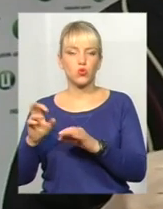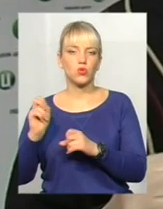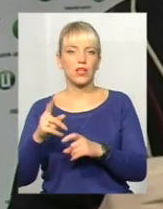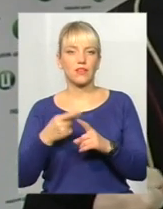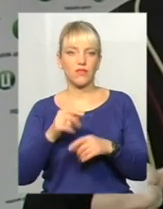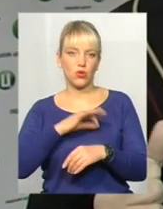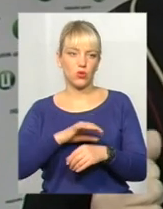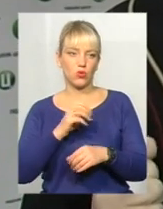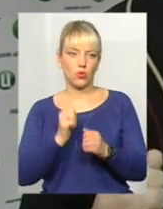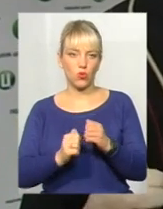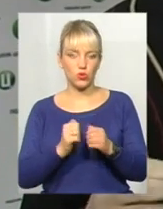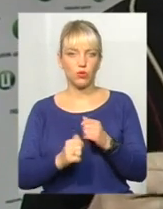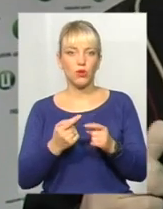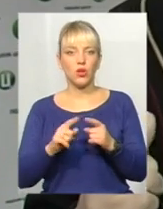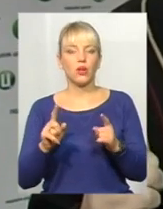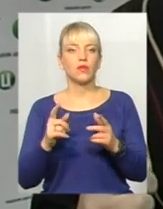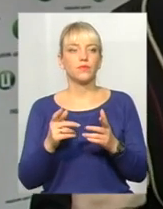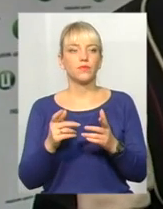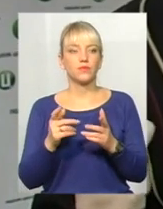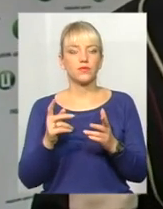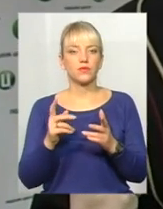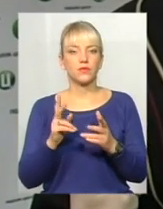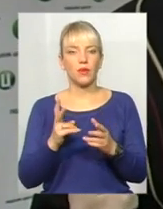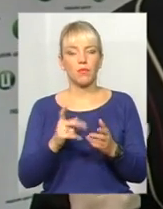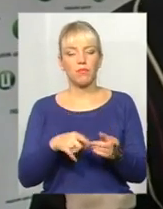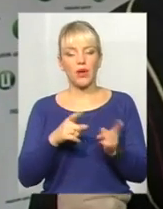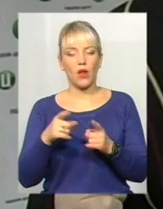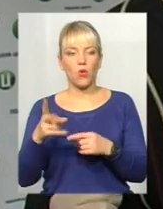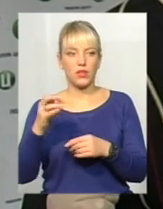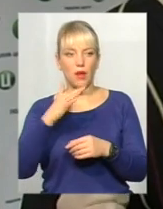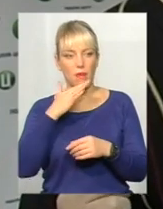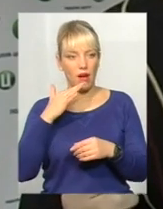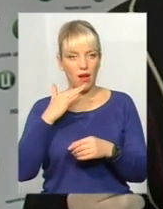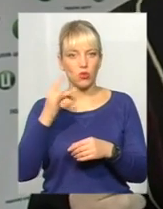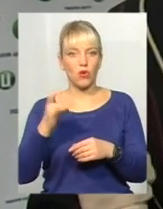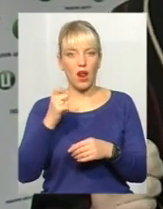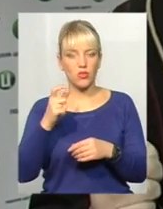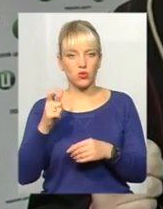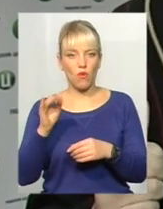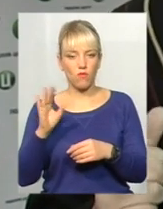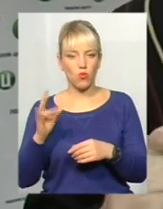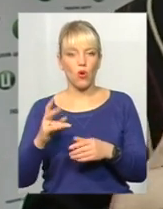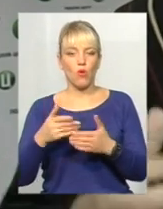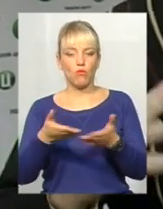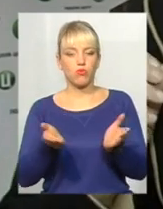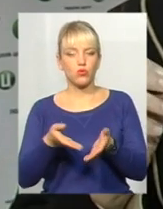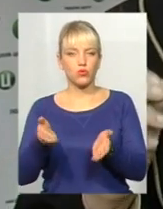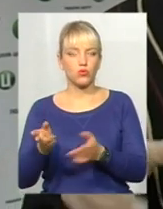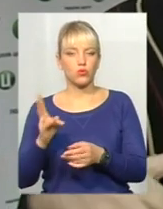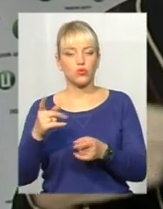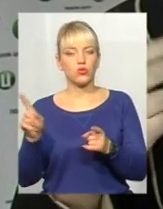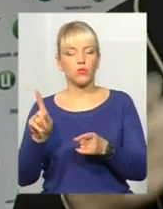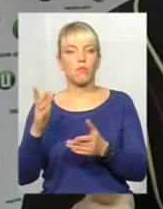Той, хто здає, переходить на багаторазову посуду, щоб мав свій зиск. Той, хто